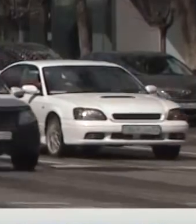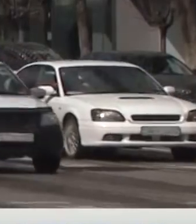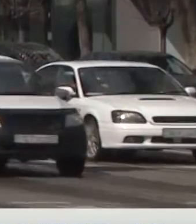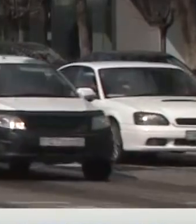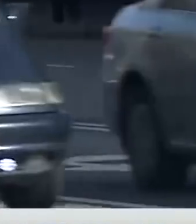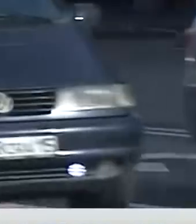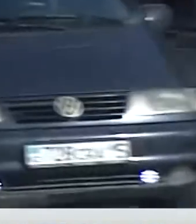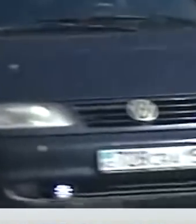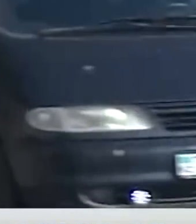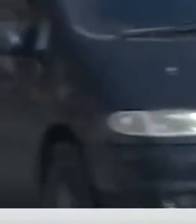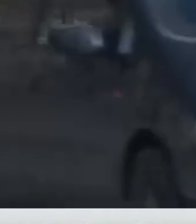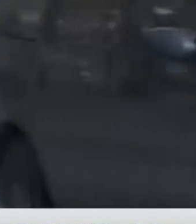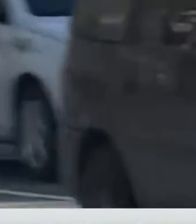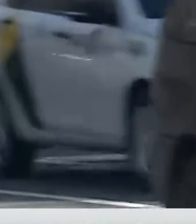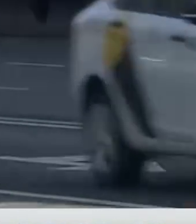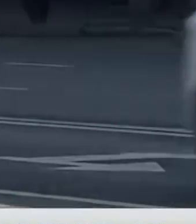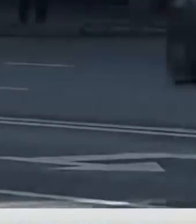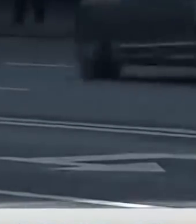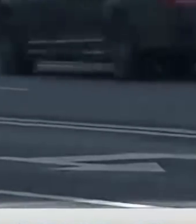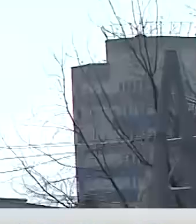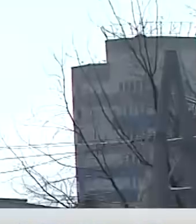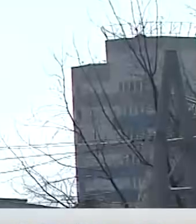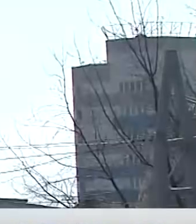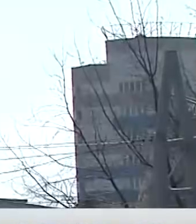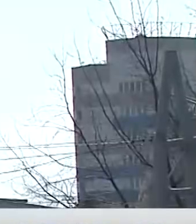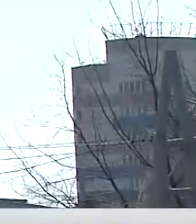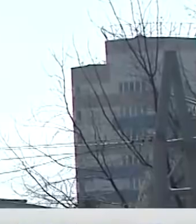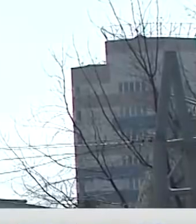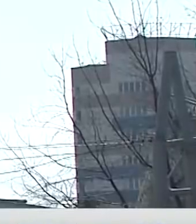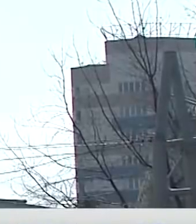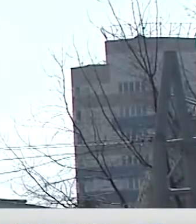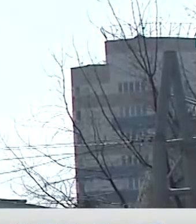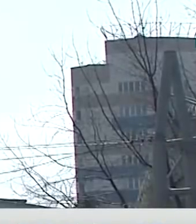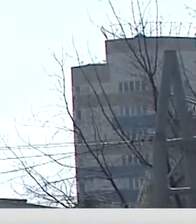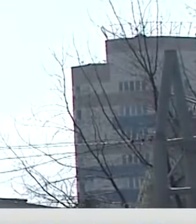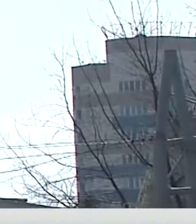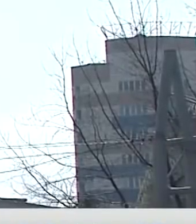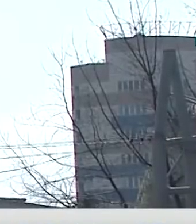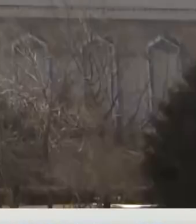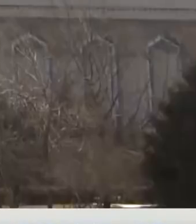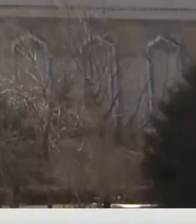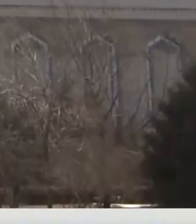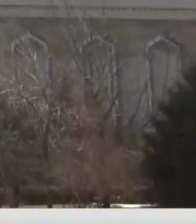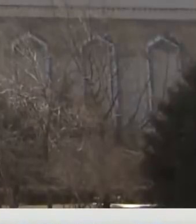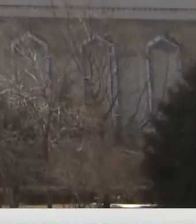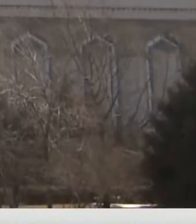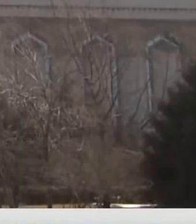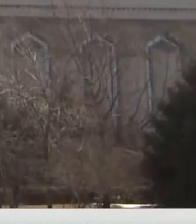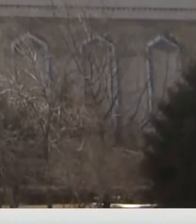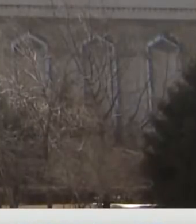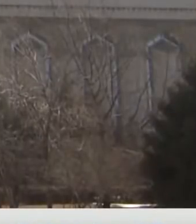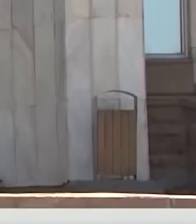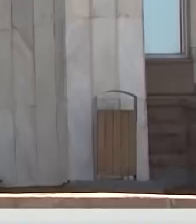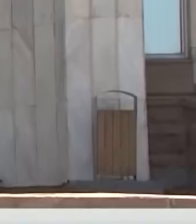районе 18 тысяч. Но, как заявил Сагентаев, город закрывать не планируют. Напомню, там ранее продлили жесткий карантин